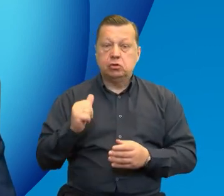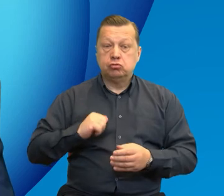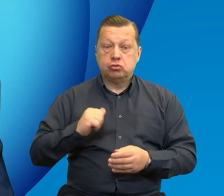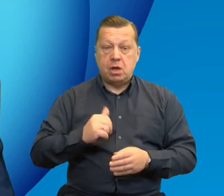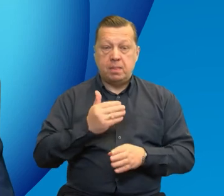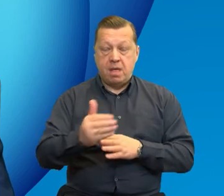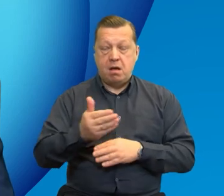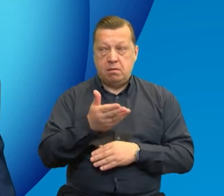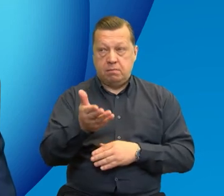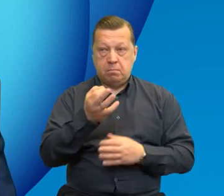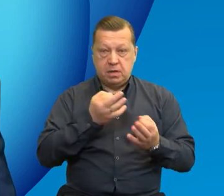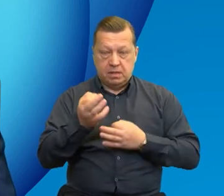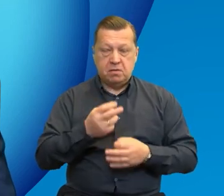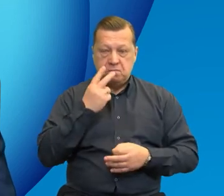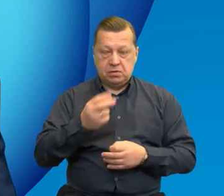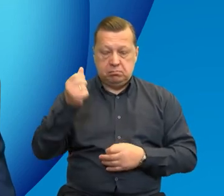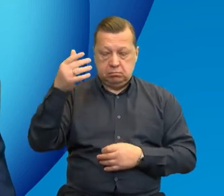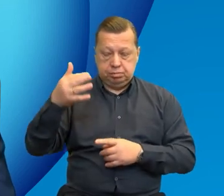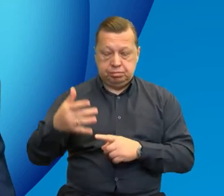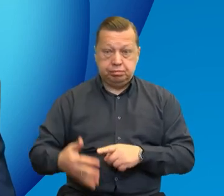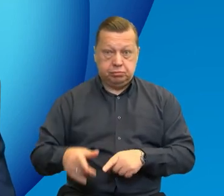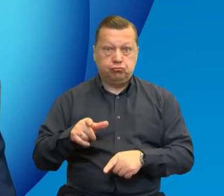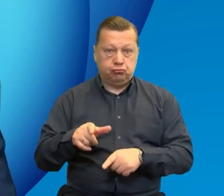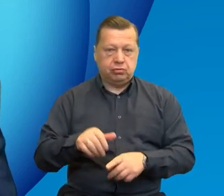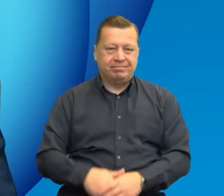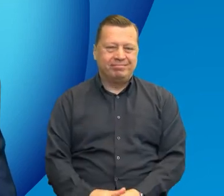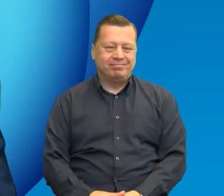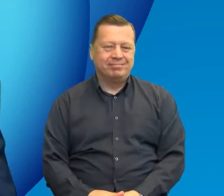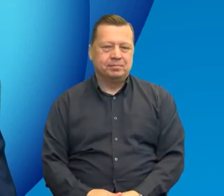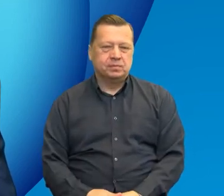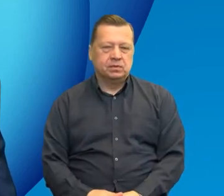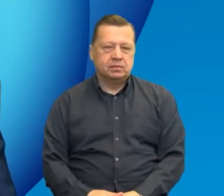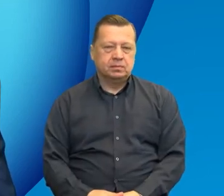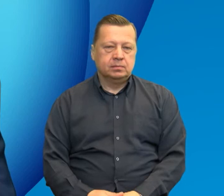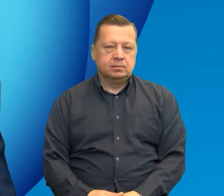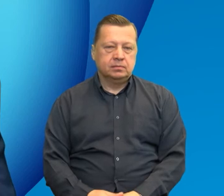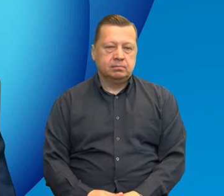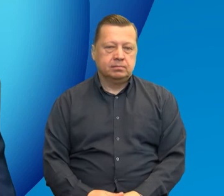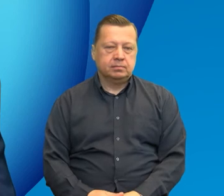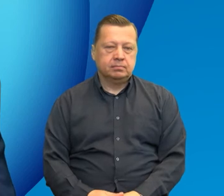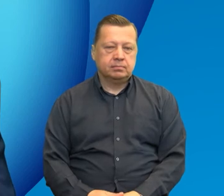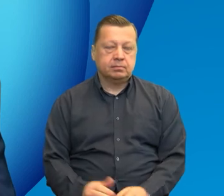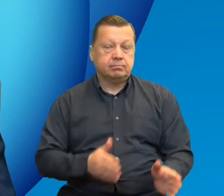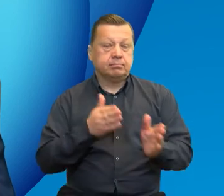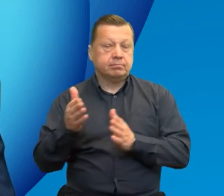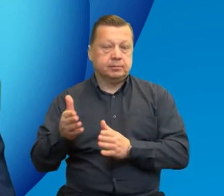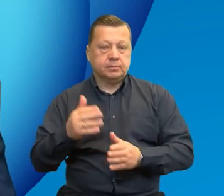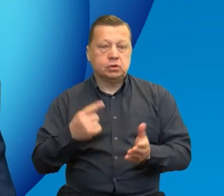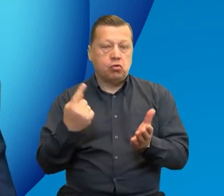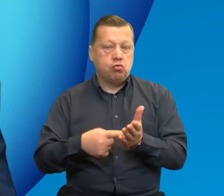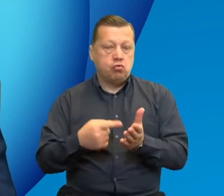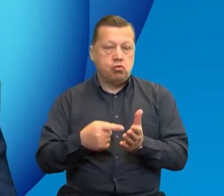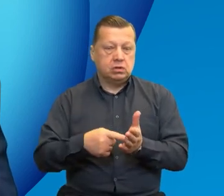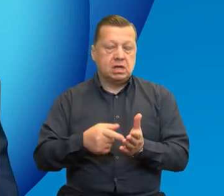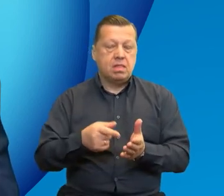że pytania wpływają. Czekamy na kolejne. Przed nami, proszę Państwa, od razu ostatnia